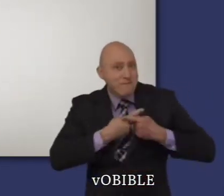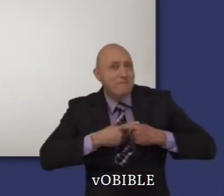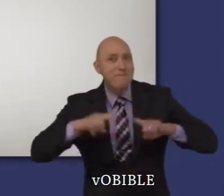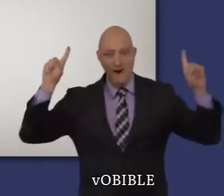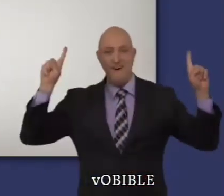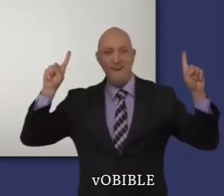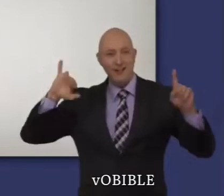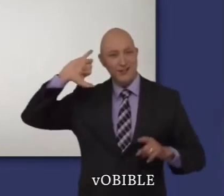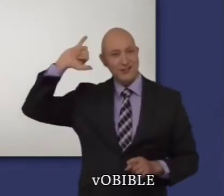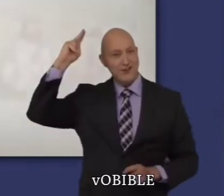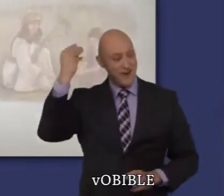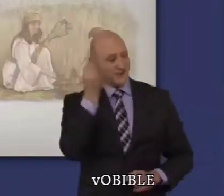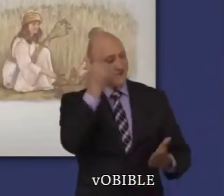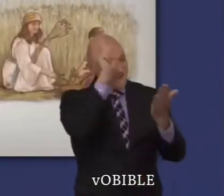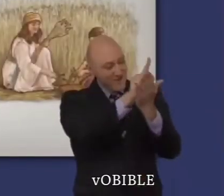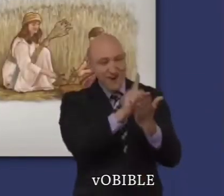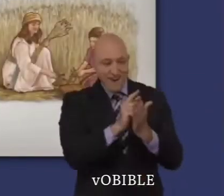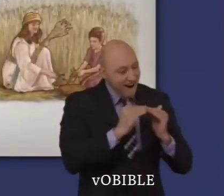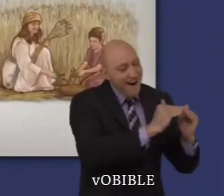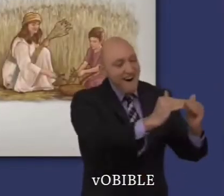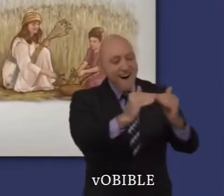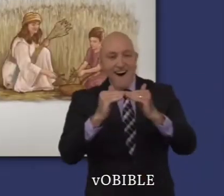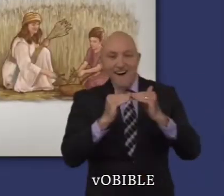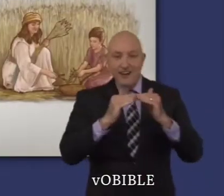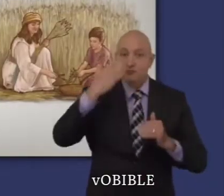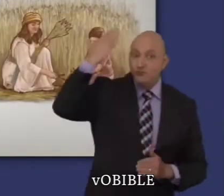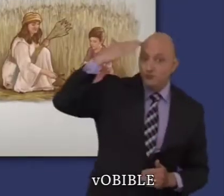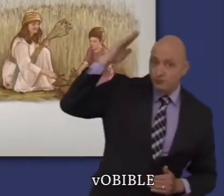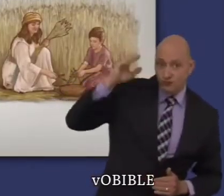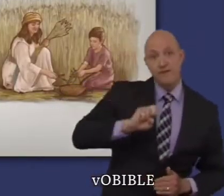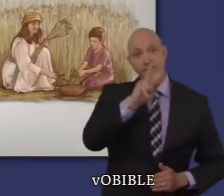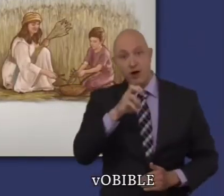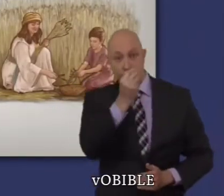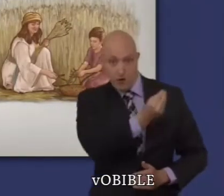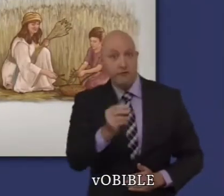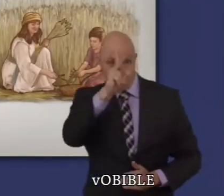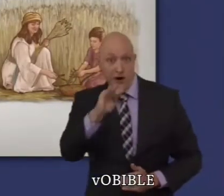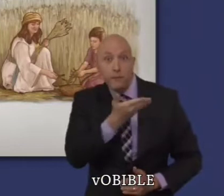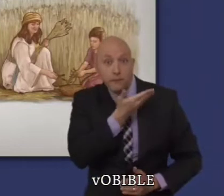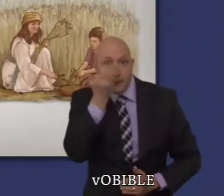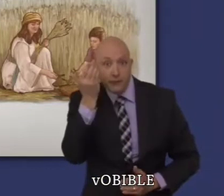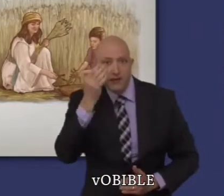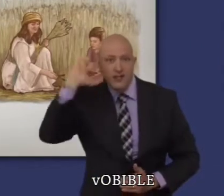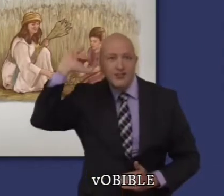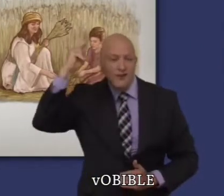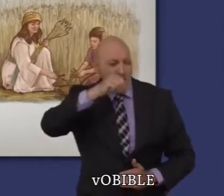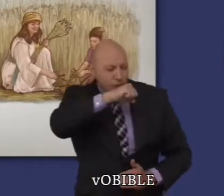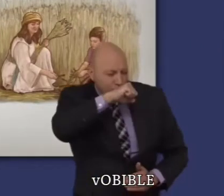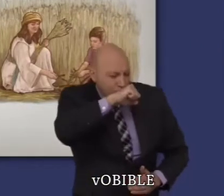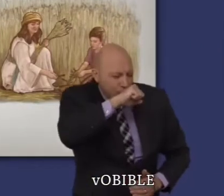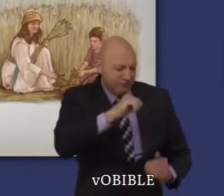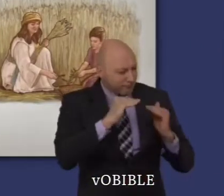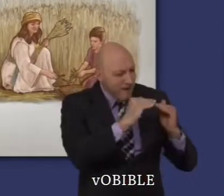y compris aux étrangers, aux veuves et aux orphelins de père. Jéhovah aime ces personnes et son peuple doit